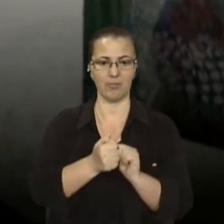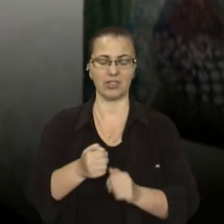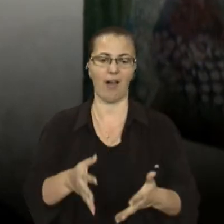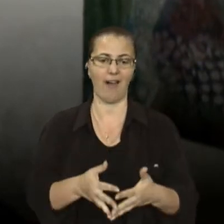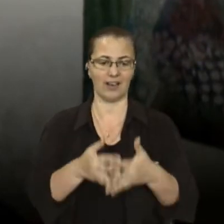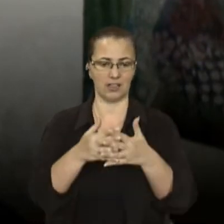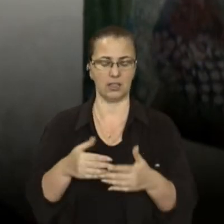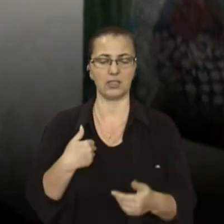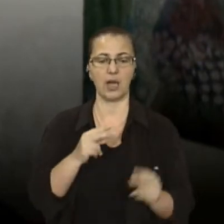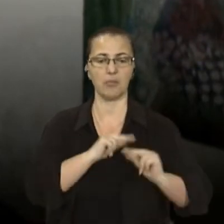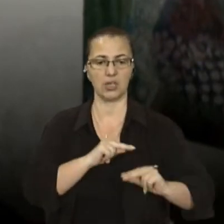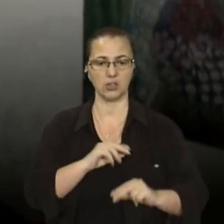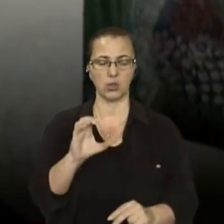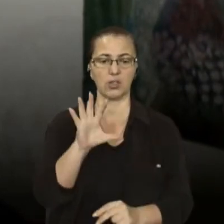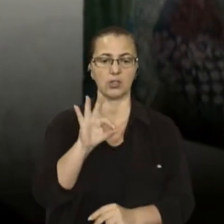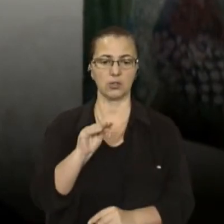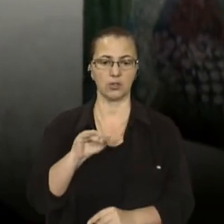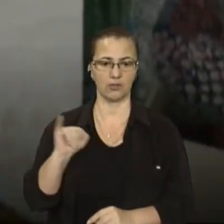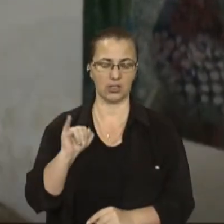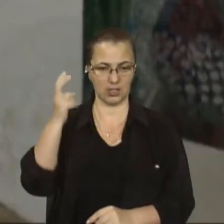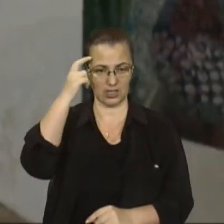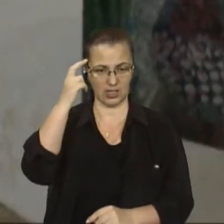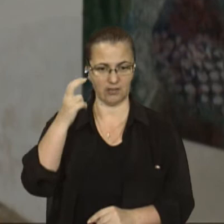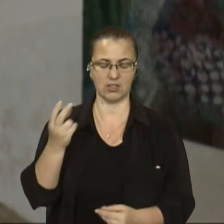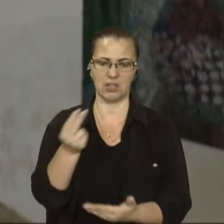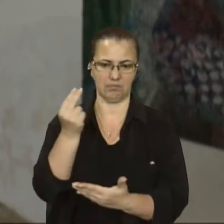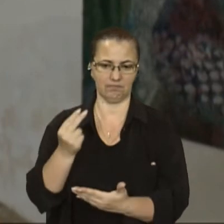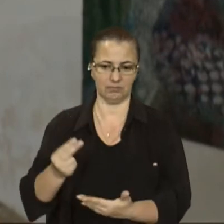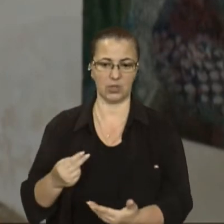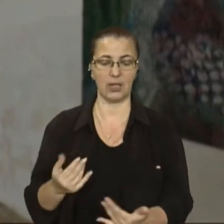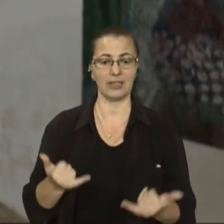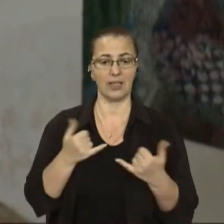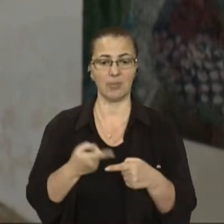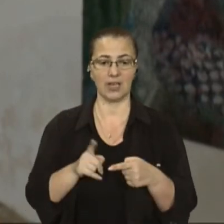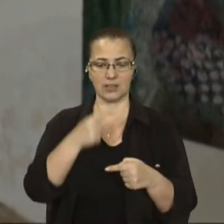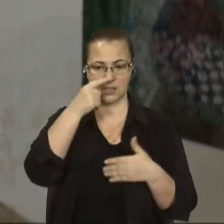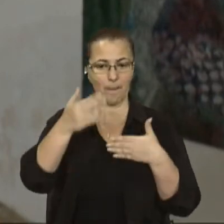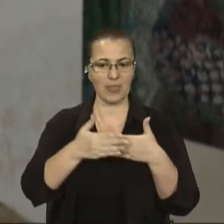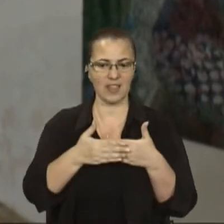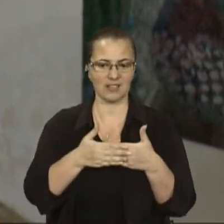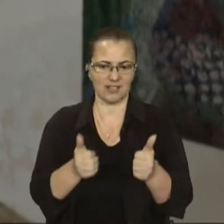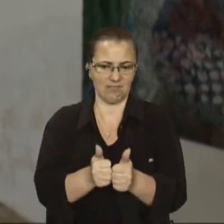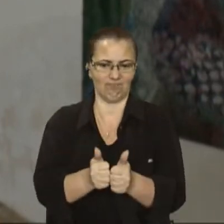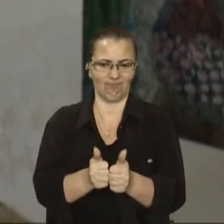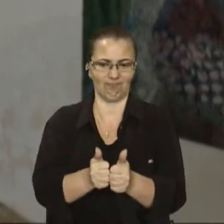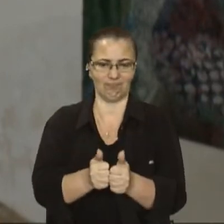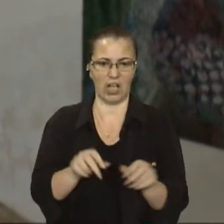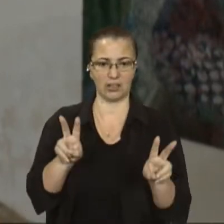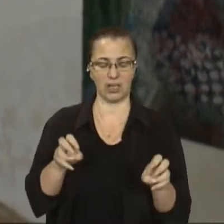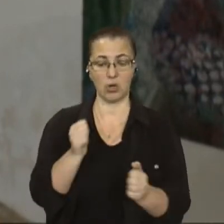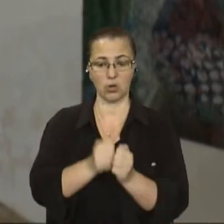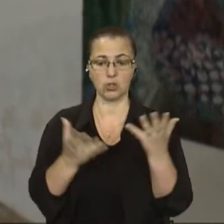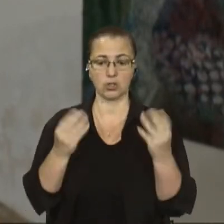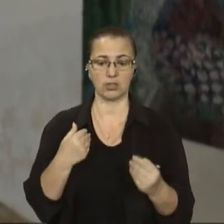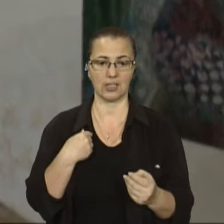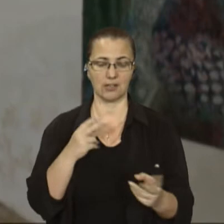саме реставратором монументального живопису. Для мене це стала близька тема, тому що кожного дня я